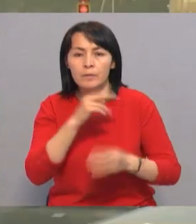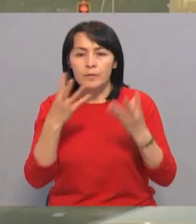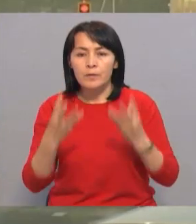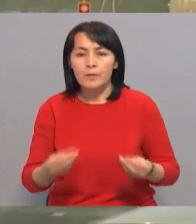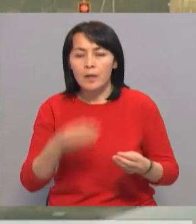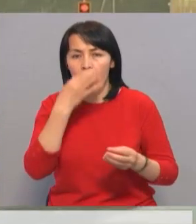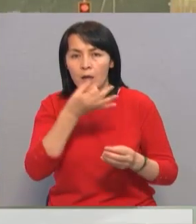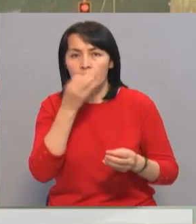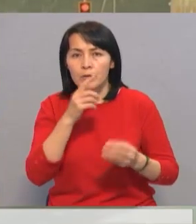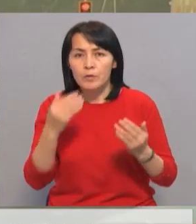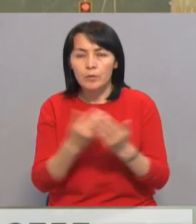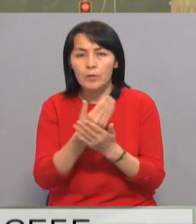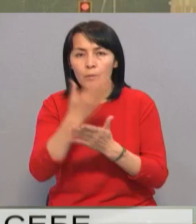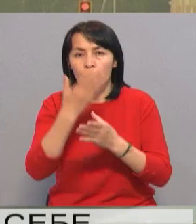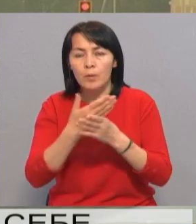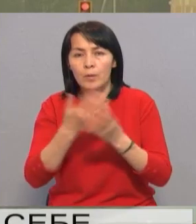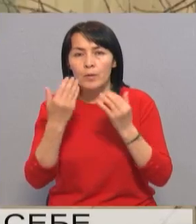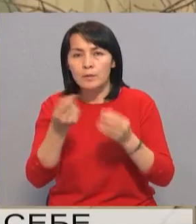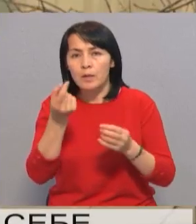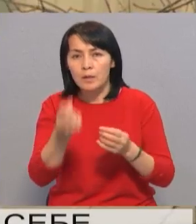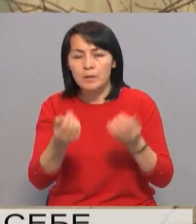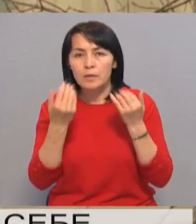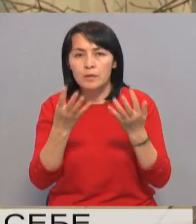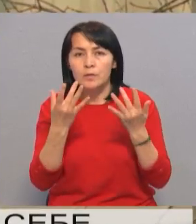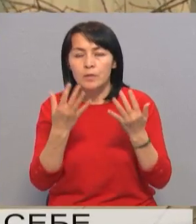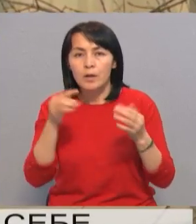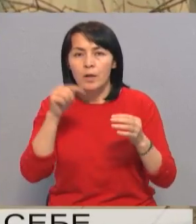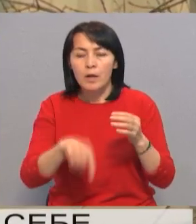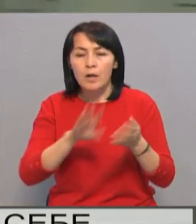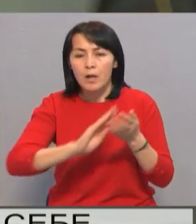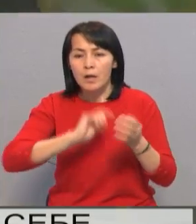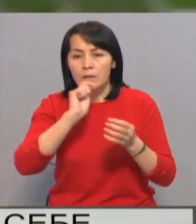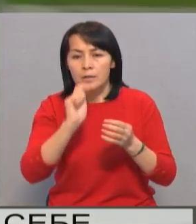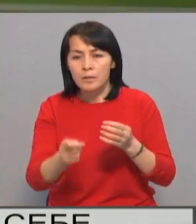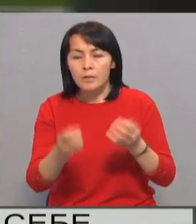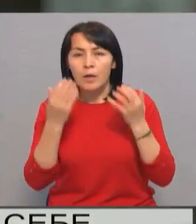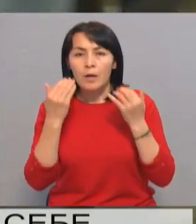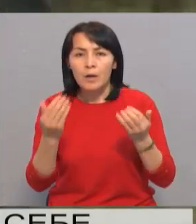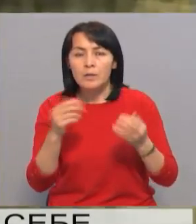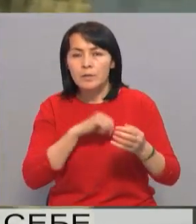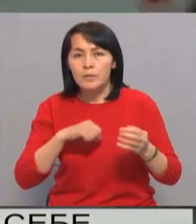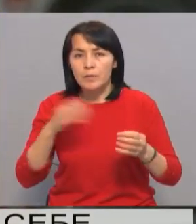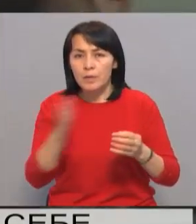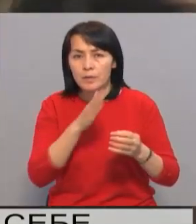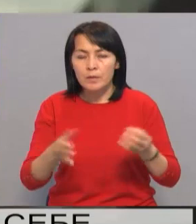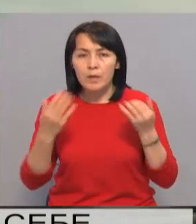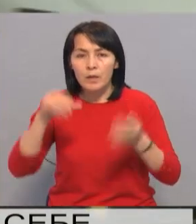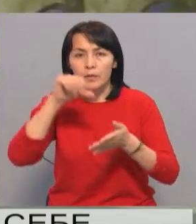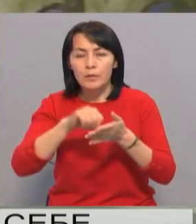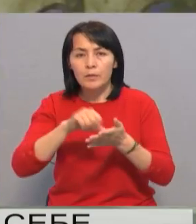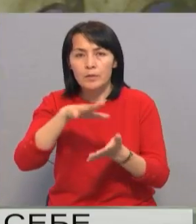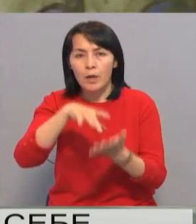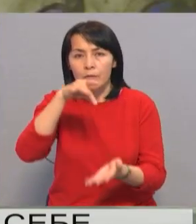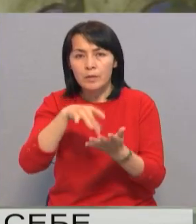Отмечено, что новая услуга значительно сокращает срок обработки заявлений и упрощает процедуру самоограничения от участия в